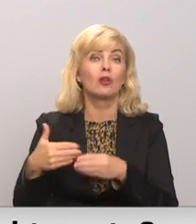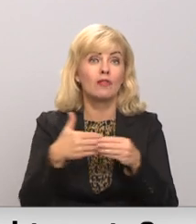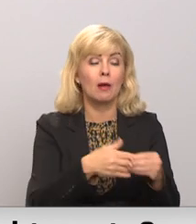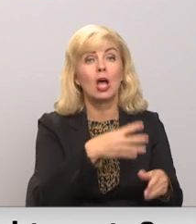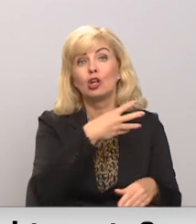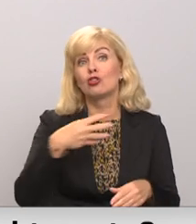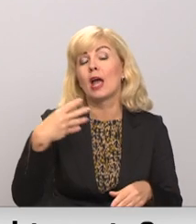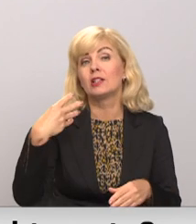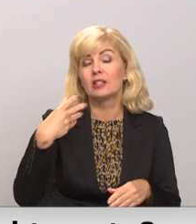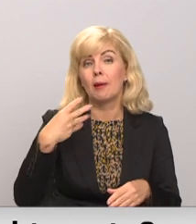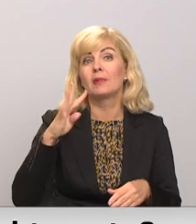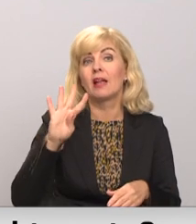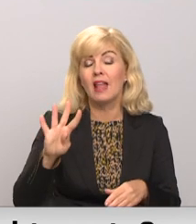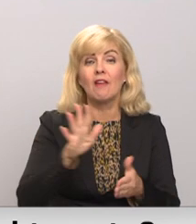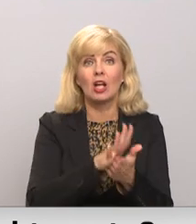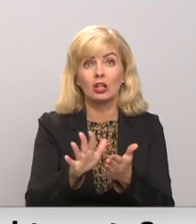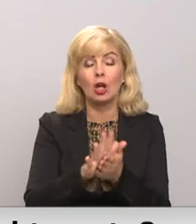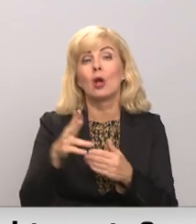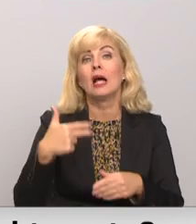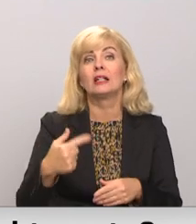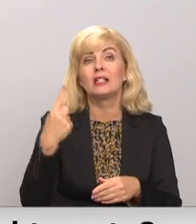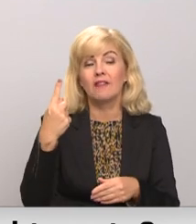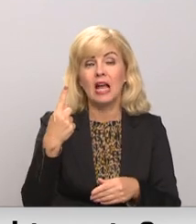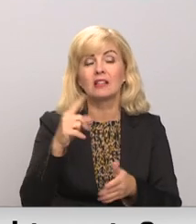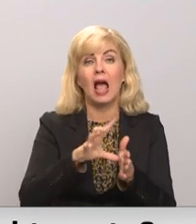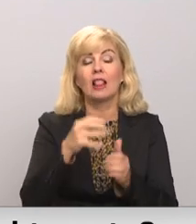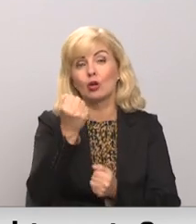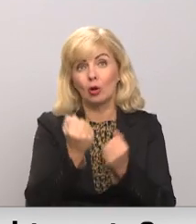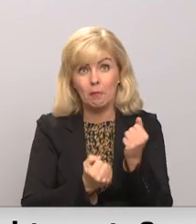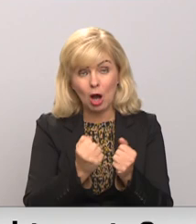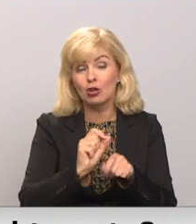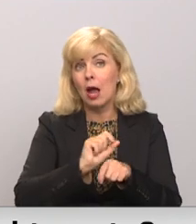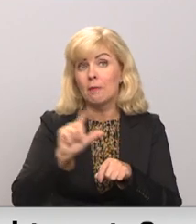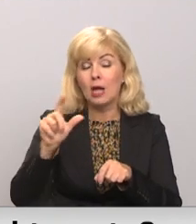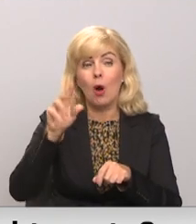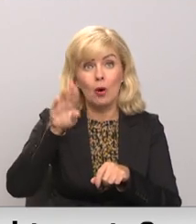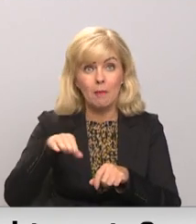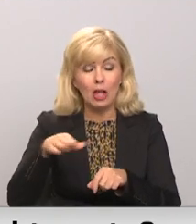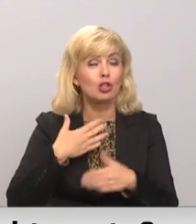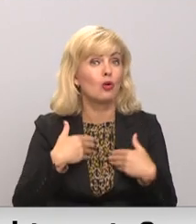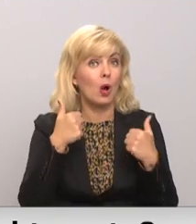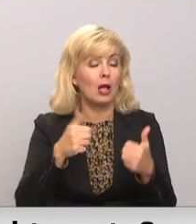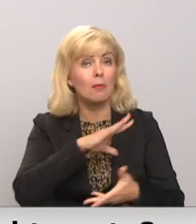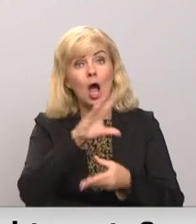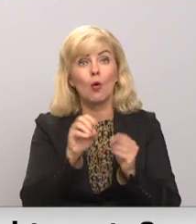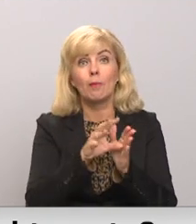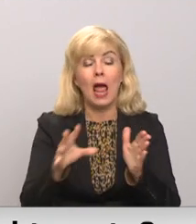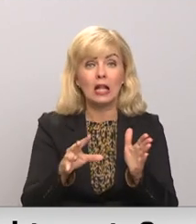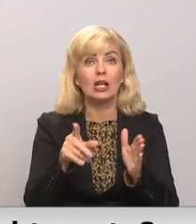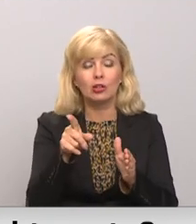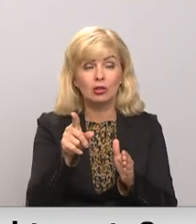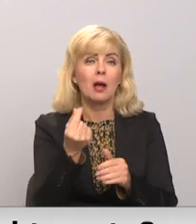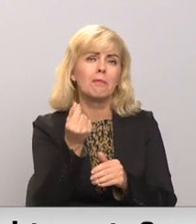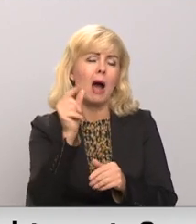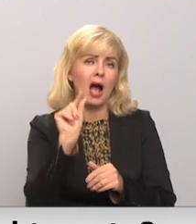409 lietoti un 301 jauns elektriskais spēkrets. Un kā gan pieaugums pa mēnešiem ir labs, kopējais elektroauto īpatsvars ir